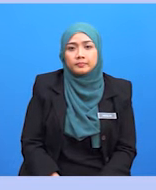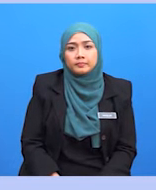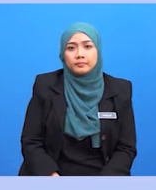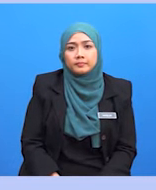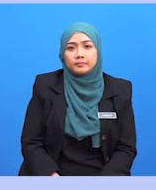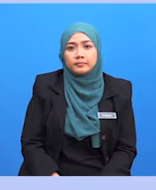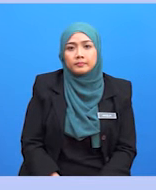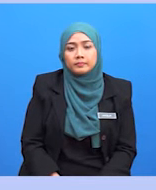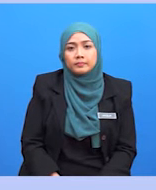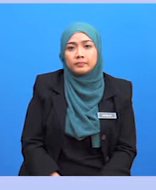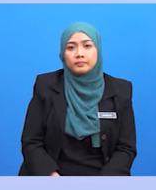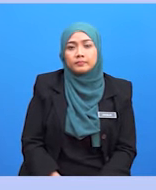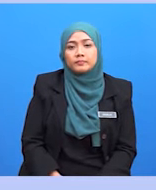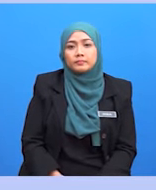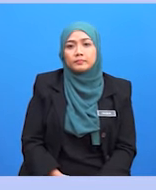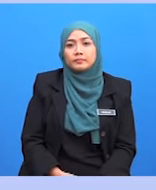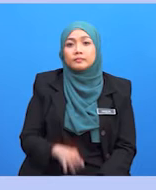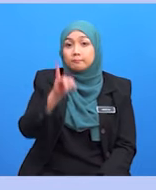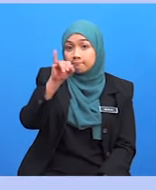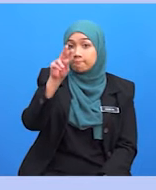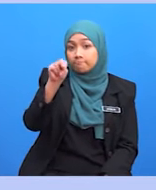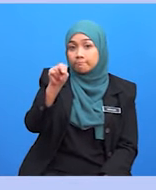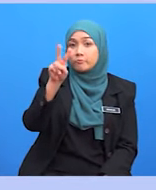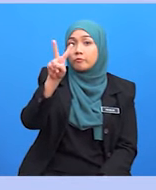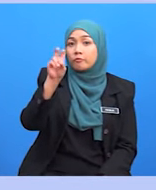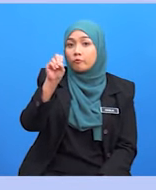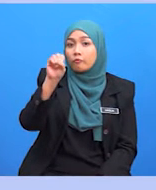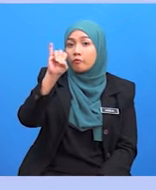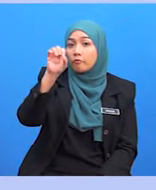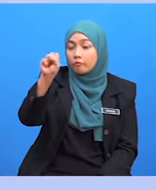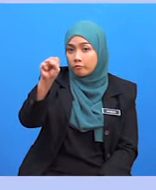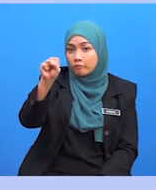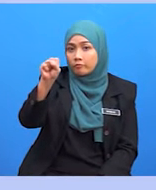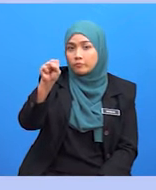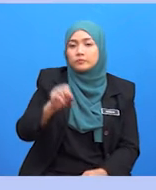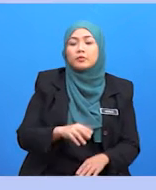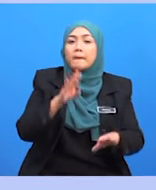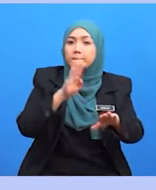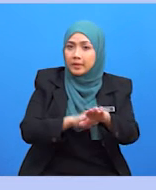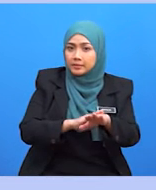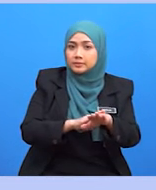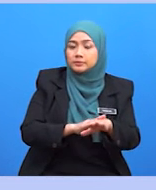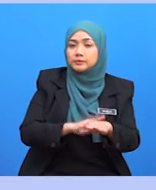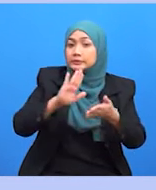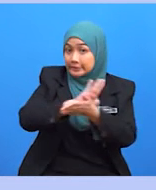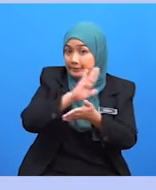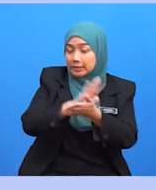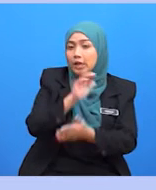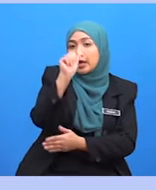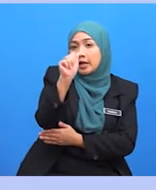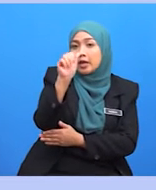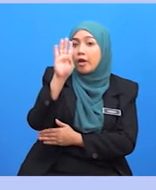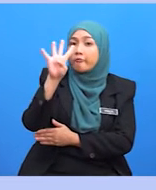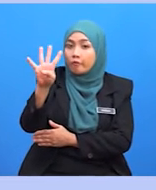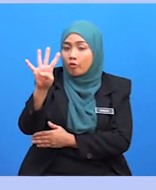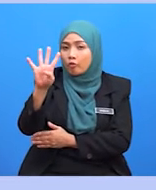berikut berikut pula adalah penggunaan tanda niaga pada invoice bercetak pada saiz A4 dan risik